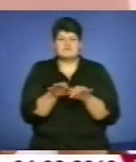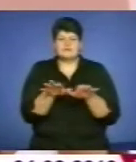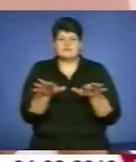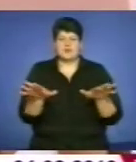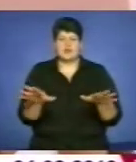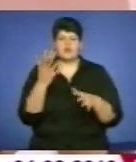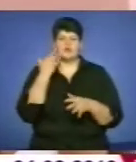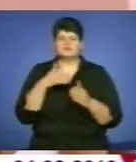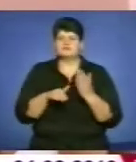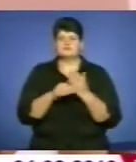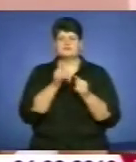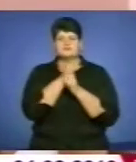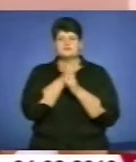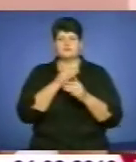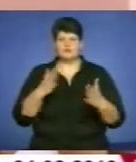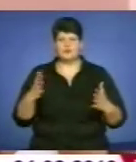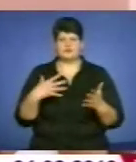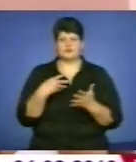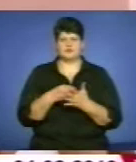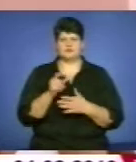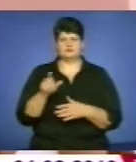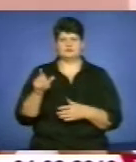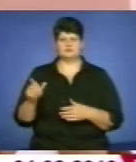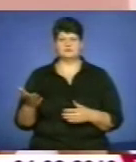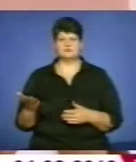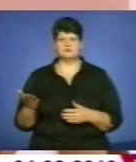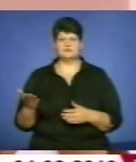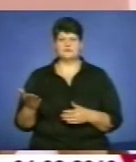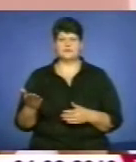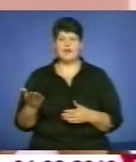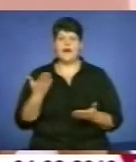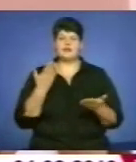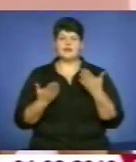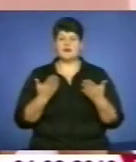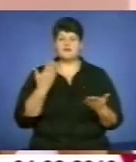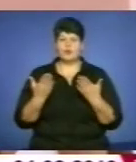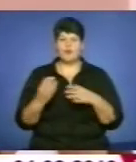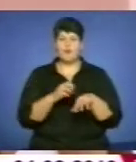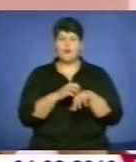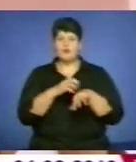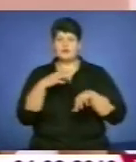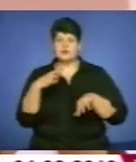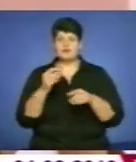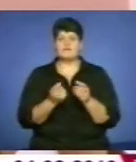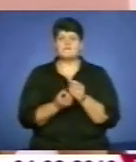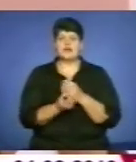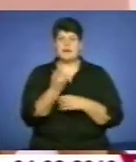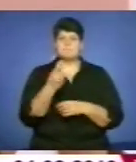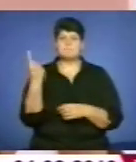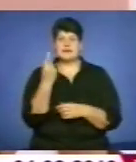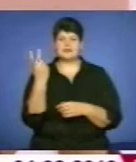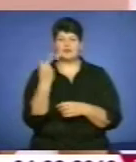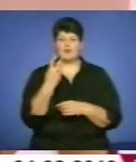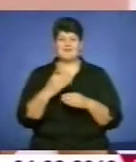можемо допомогти своїм пацієнтам. Але якщо пухлини виявляються в першій і в другій стадії, то